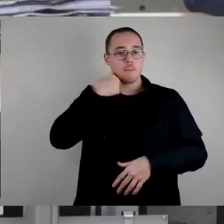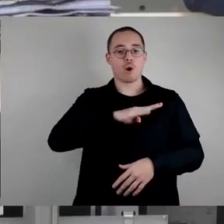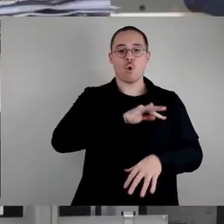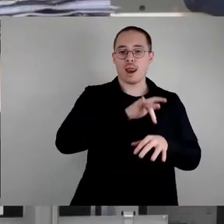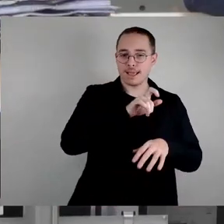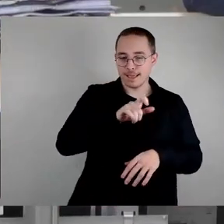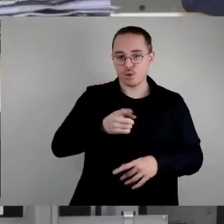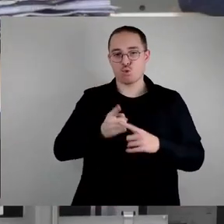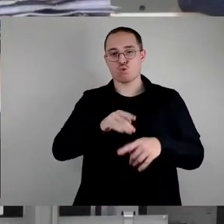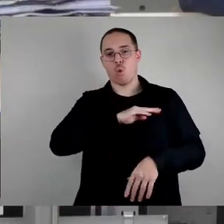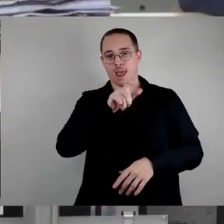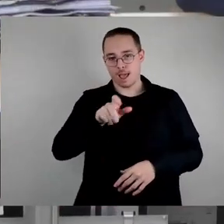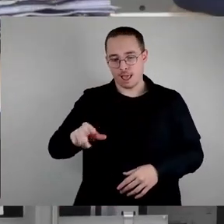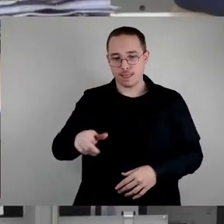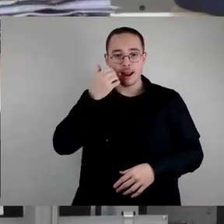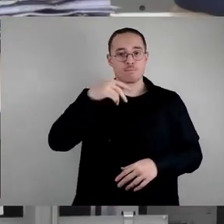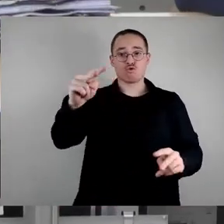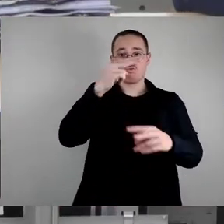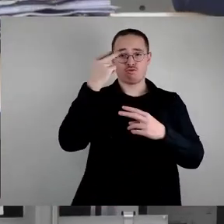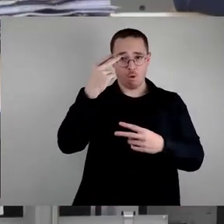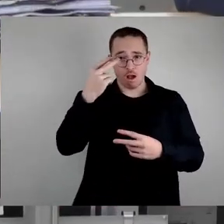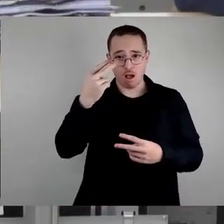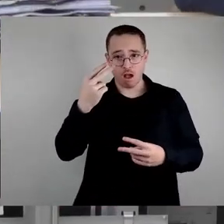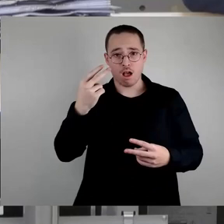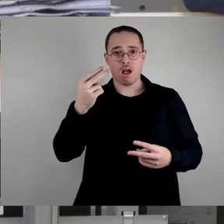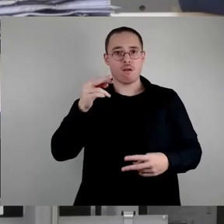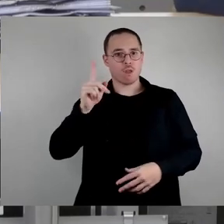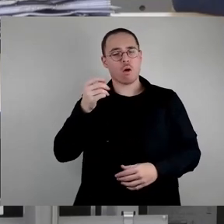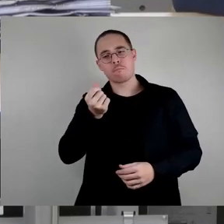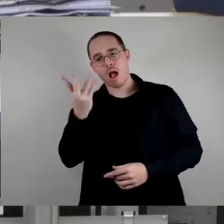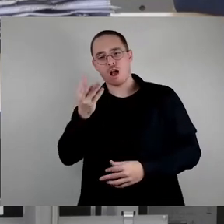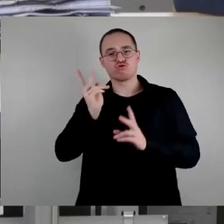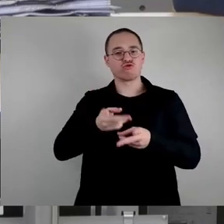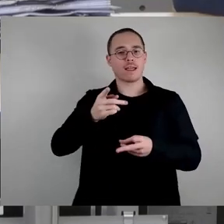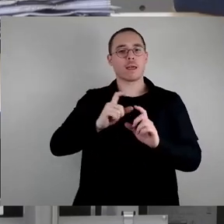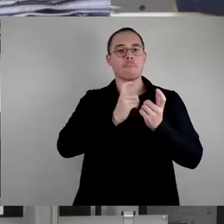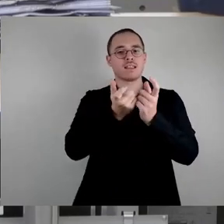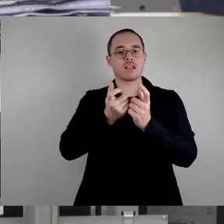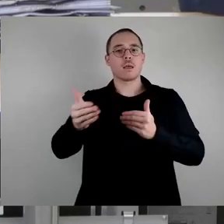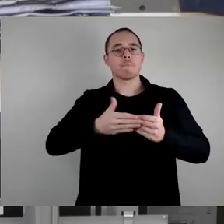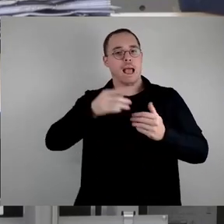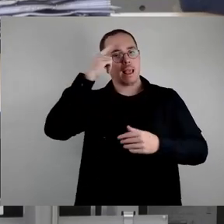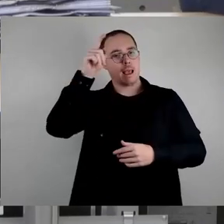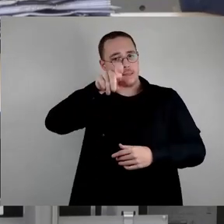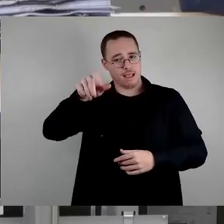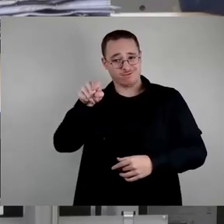liebe Zuschauerinnen im Stream und vor allem vielleicht auch ein paar Stadtbezirksbeirätinnen und Stadtbezirksbeiräte im Stream.